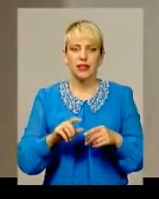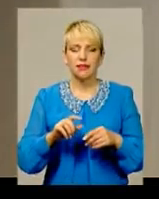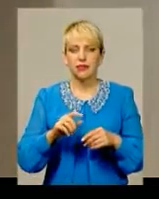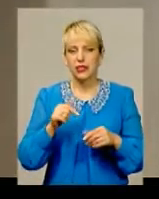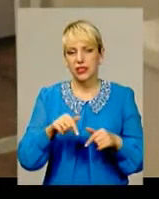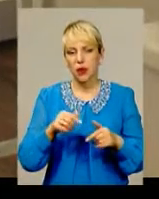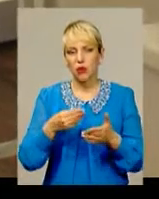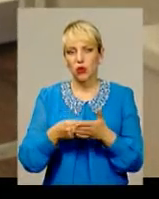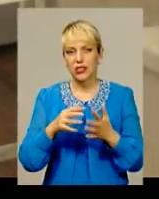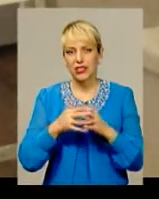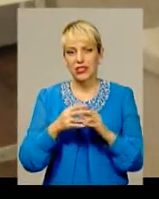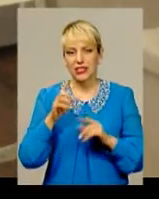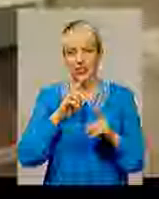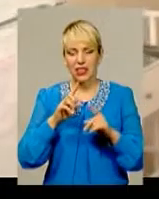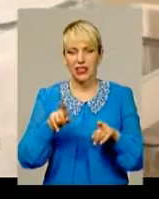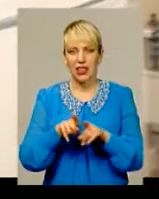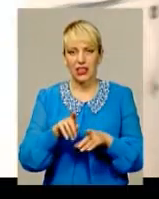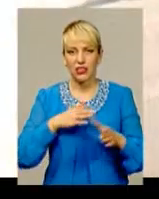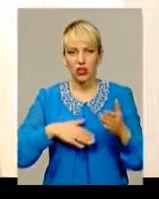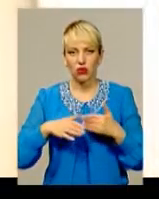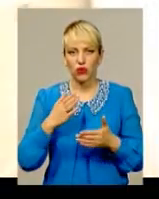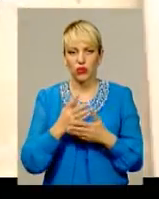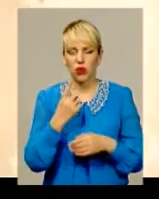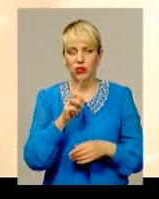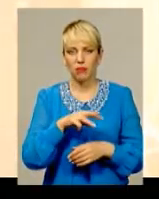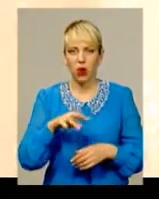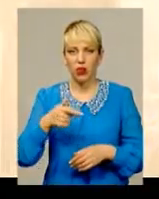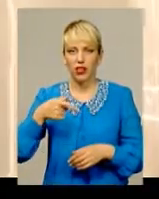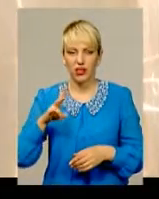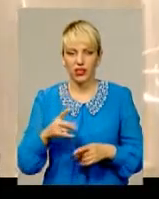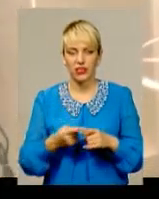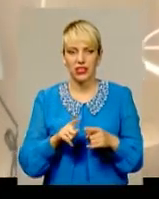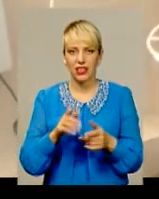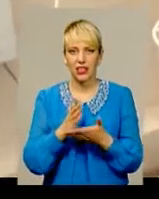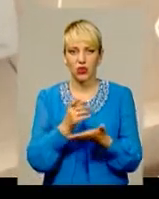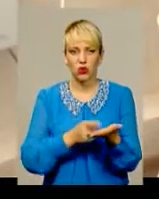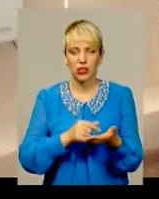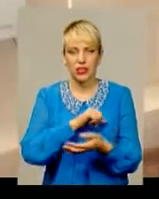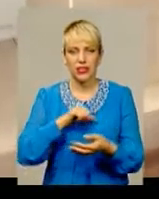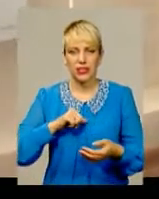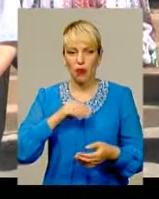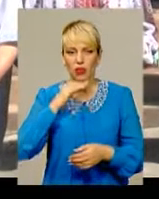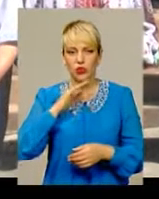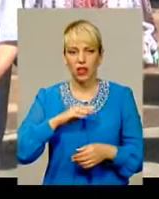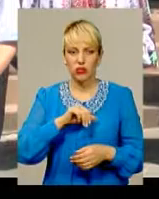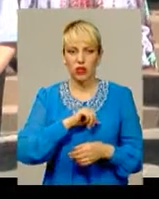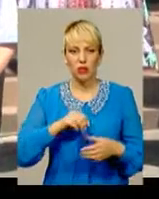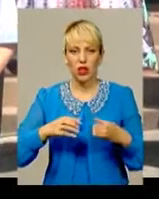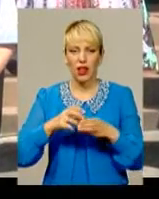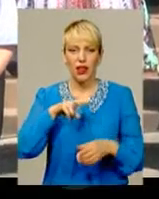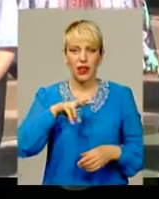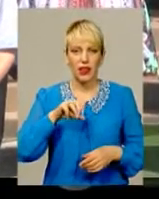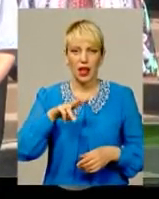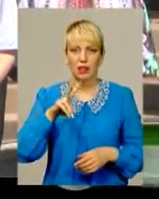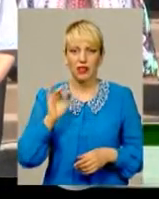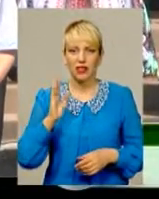Бюджету сільради таке задоволення обійшлось у понад мільйон гривень. І це стало ще одним доказом самодостатності громади. Ленківці стало